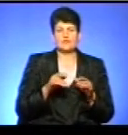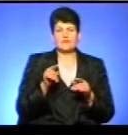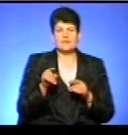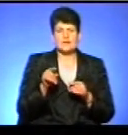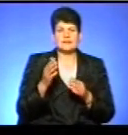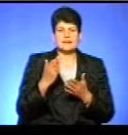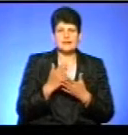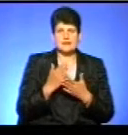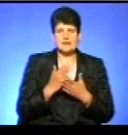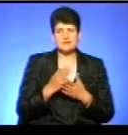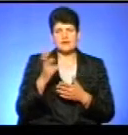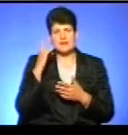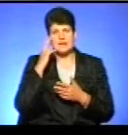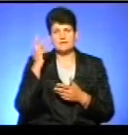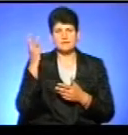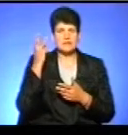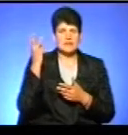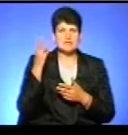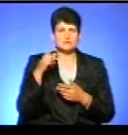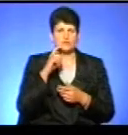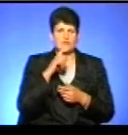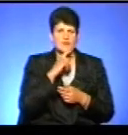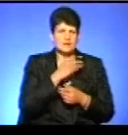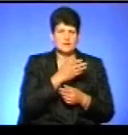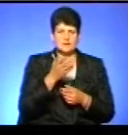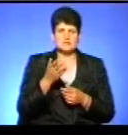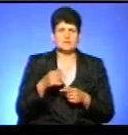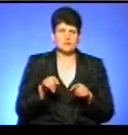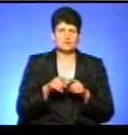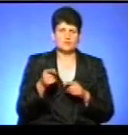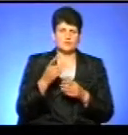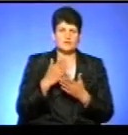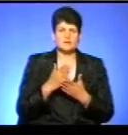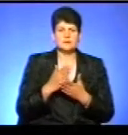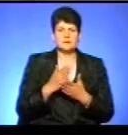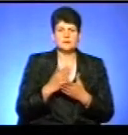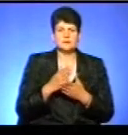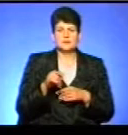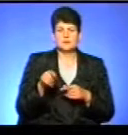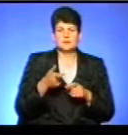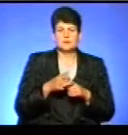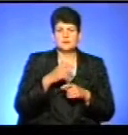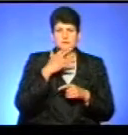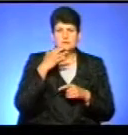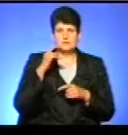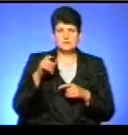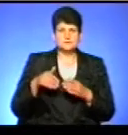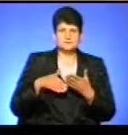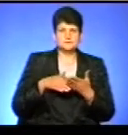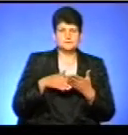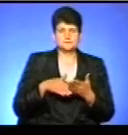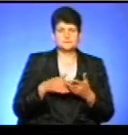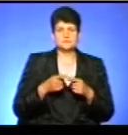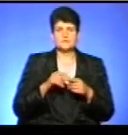Він є в Києві, в Хмельницьку, в Вінниці, також в Тернополі. Тому дуже багато людей до чого долучилося.